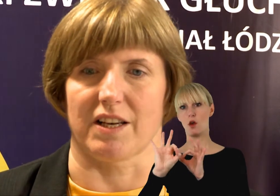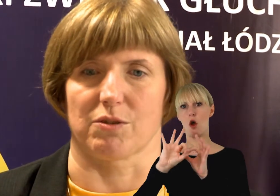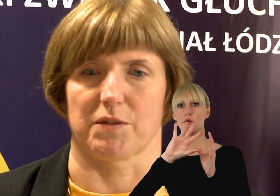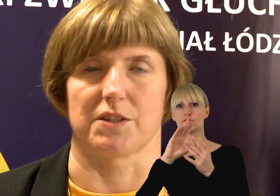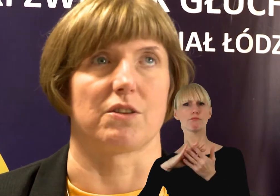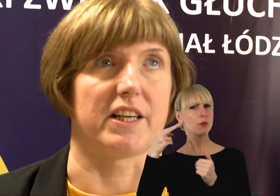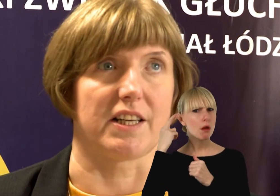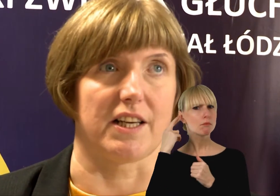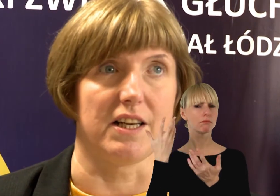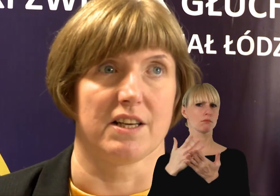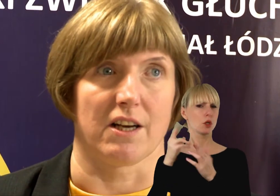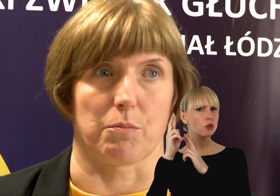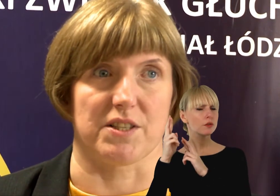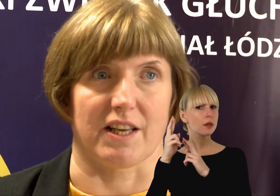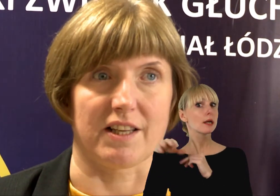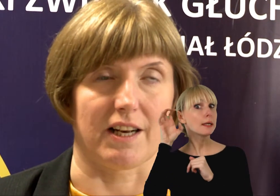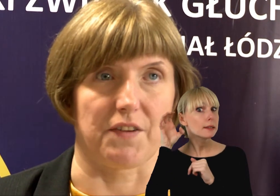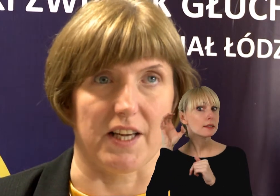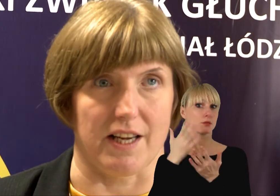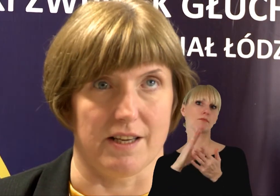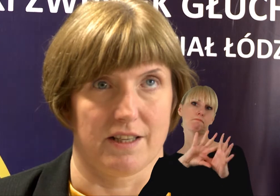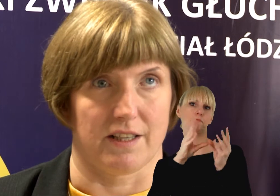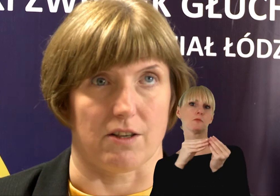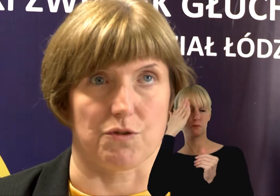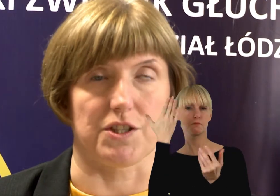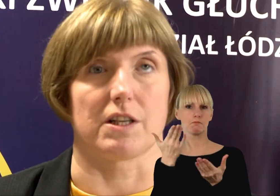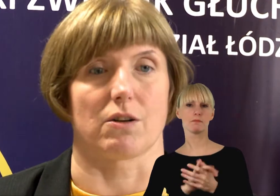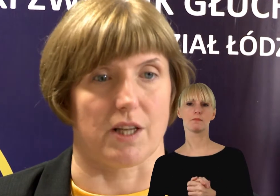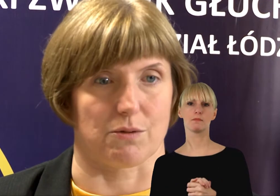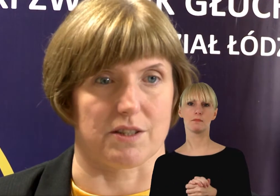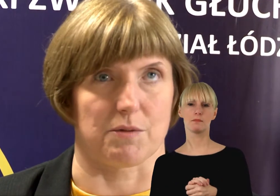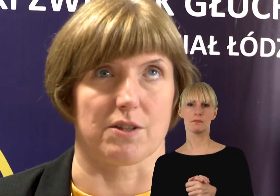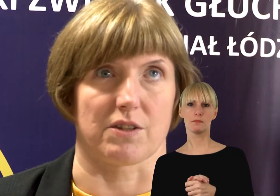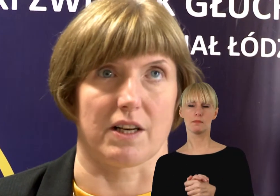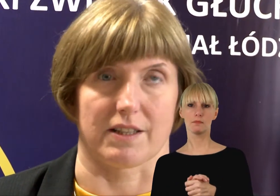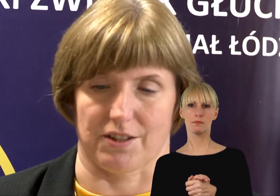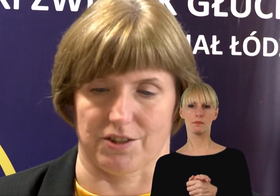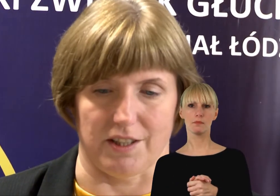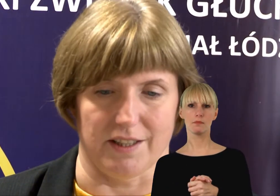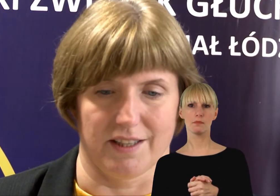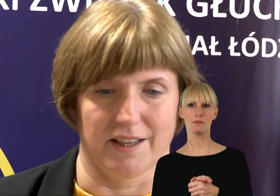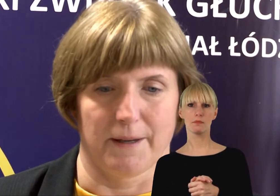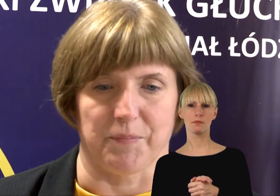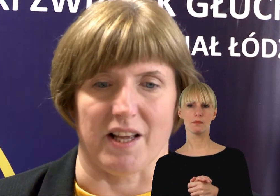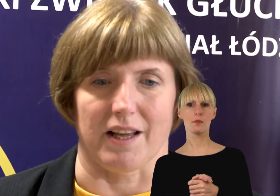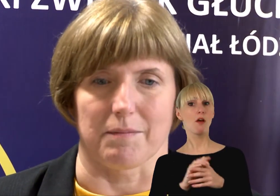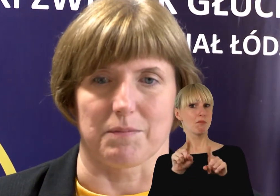opisane odpowiednio linki, opisane grafiki. Oczywiście tylko te, które są istotne dla treści.